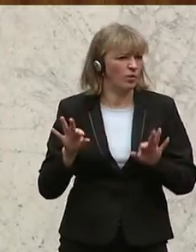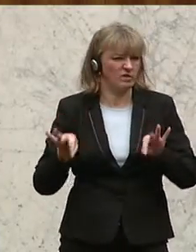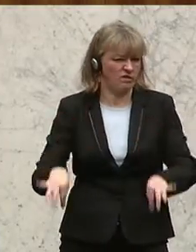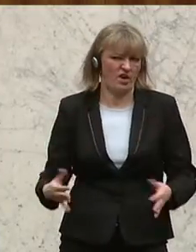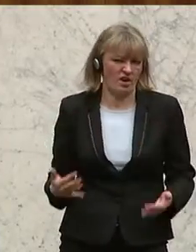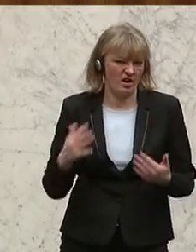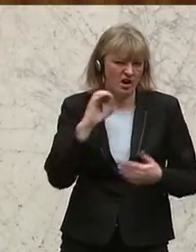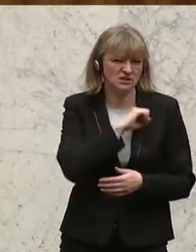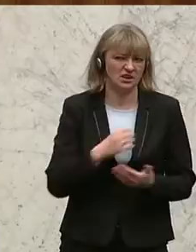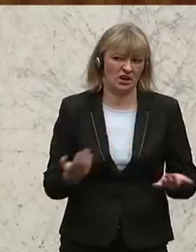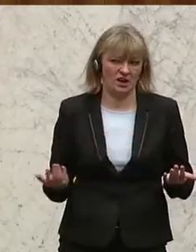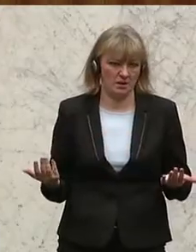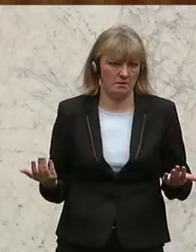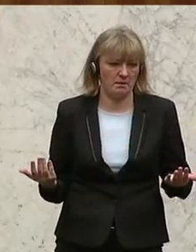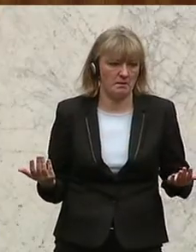empfinden.